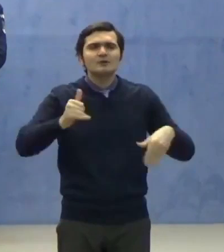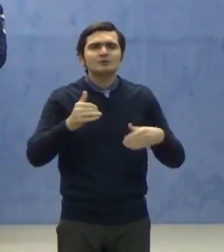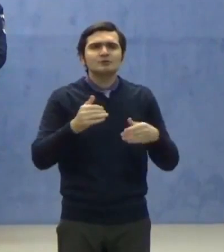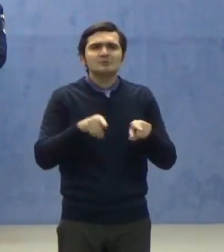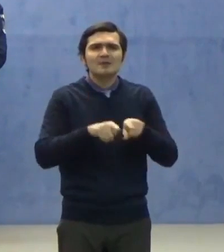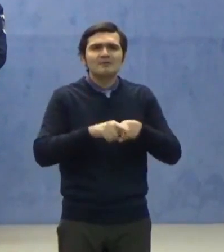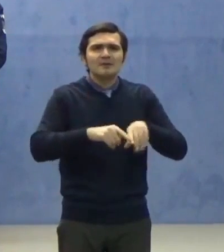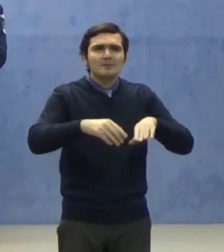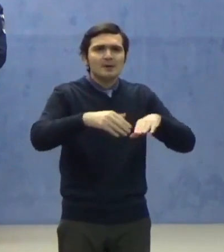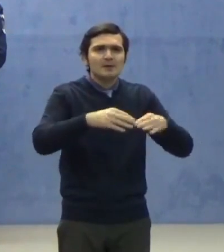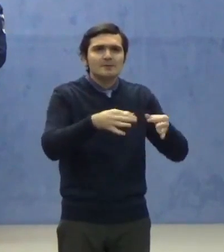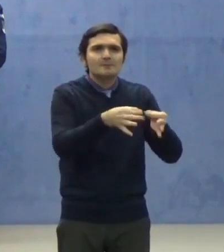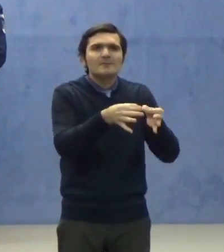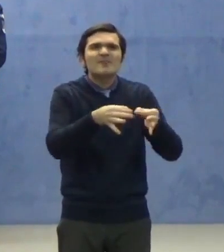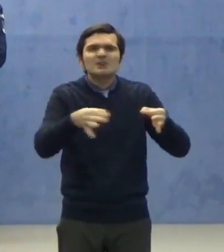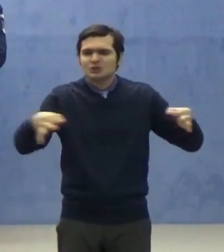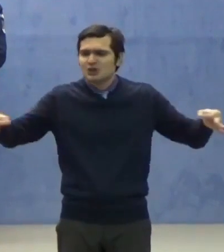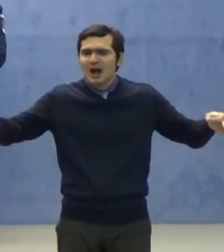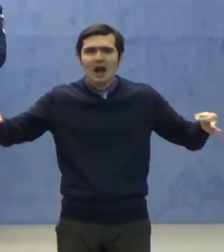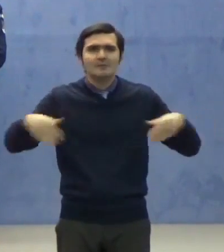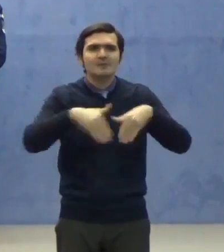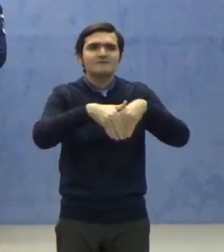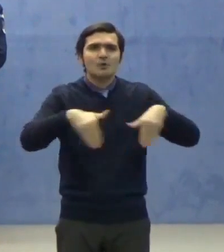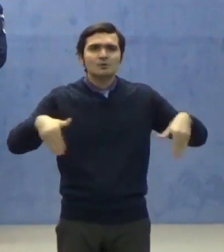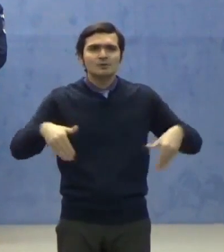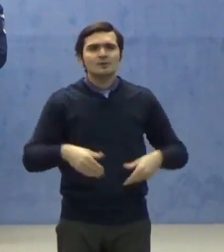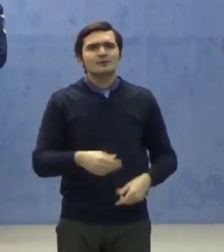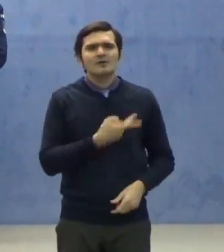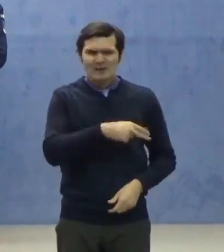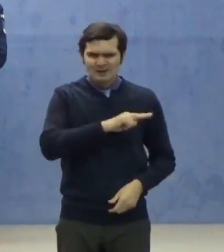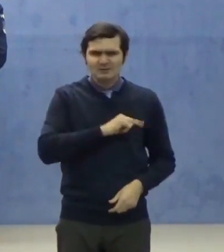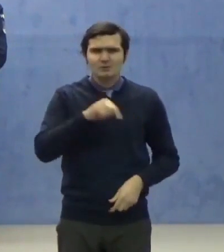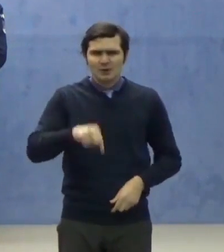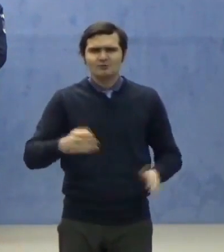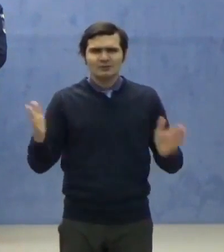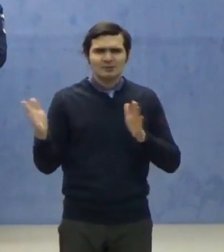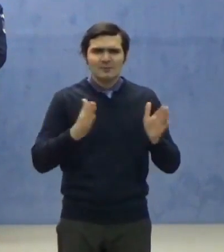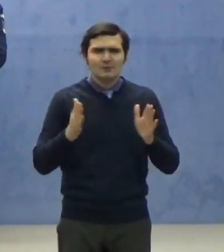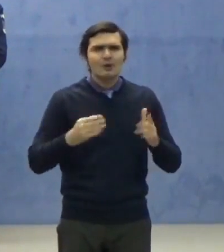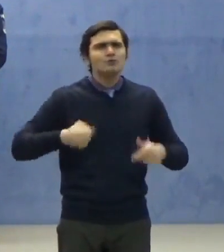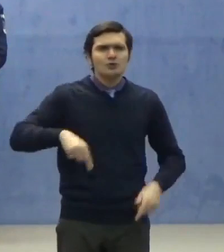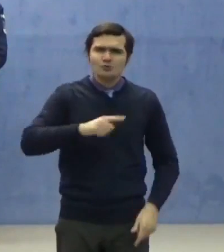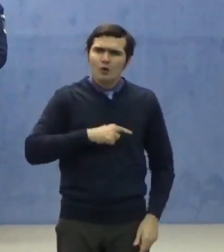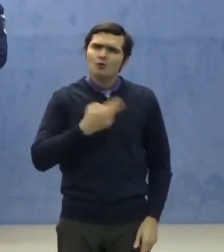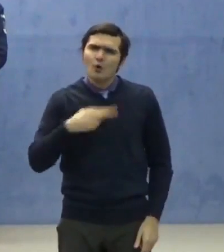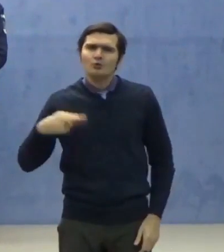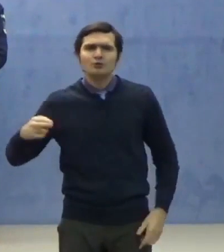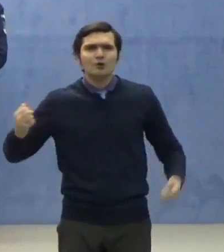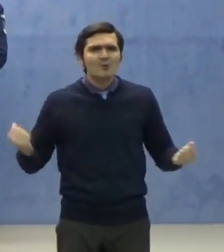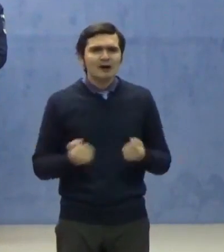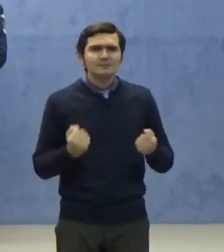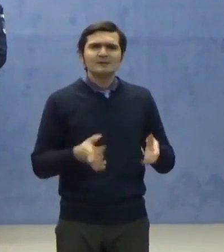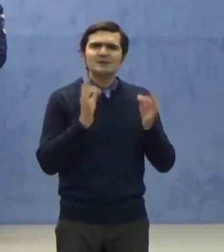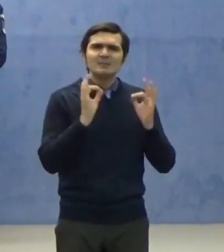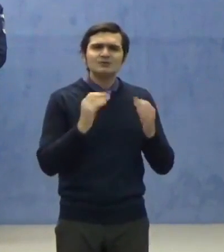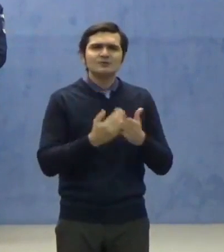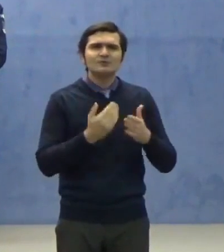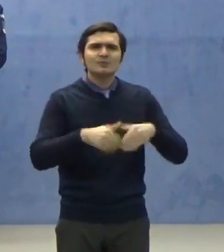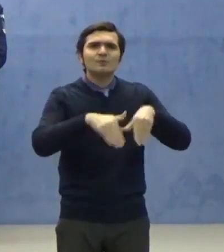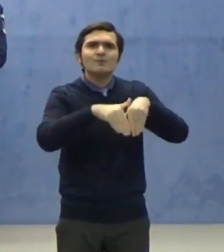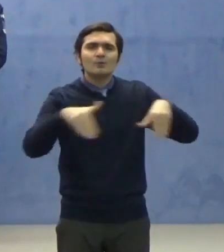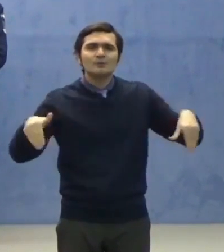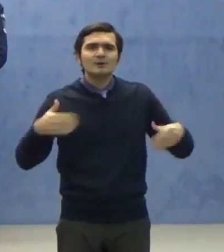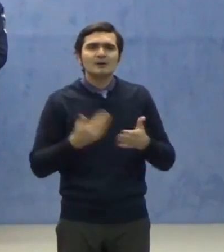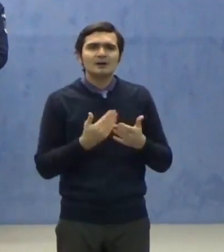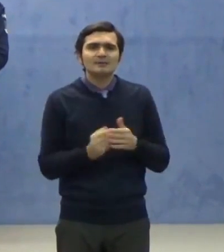fâșia de frontieră. Vă asigur că în această perioadă continuăm activitățile specifice la frontieră pentru